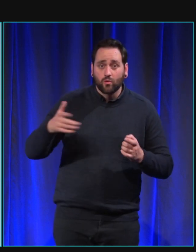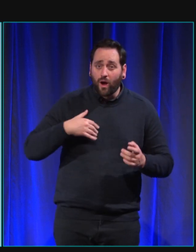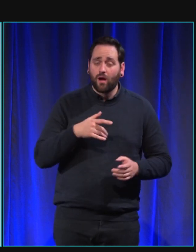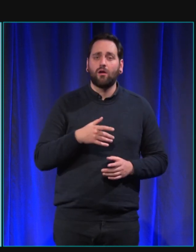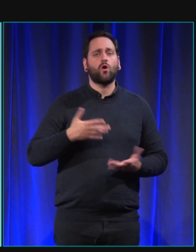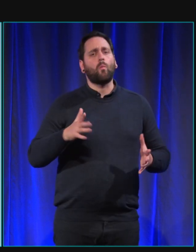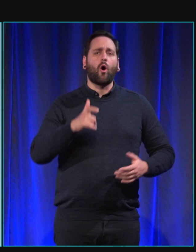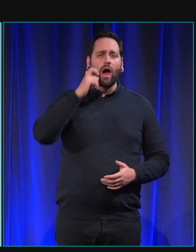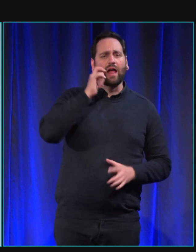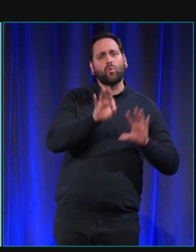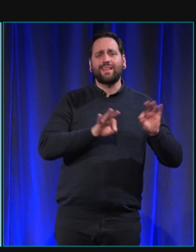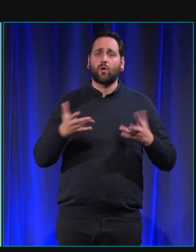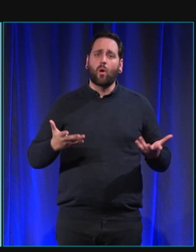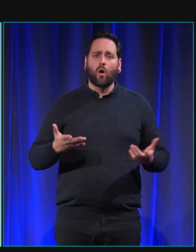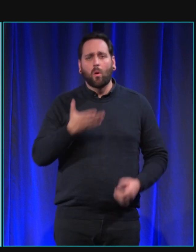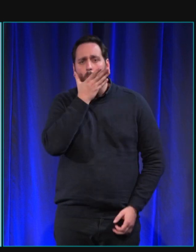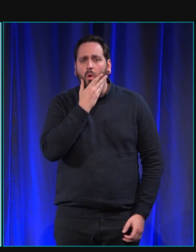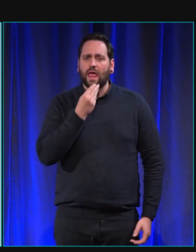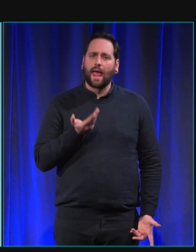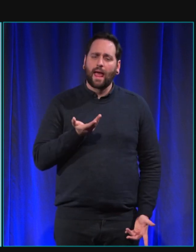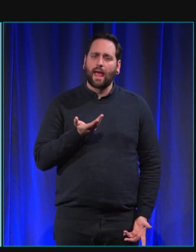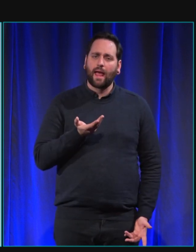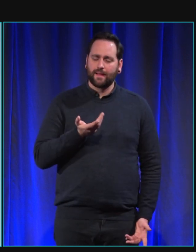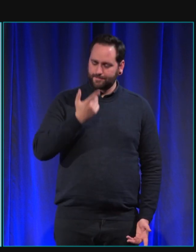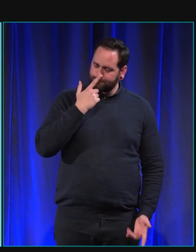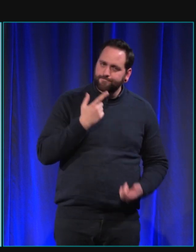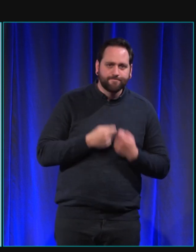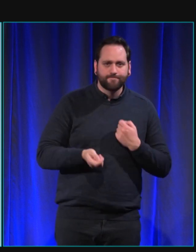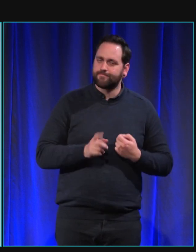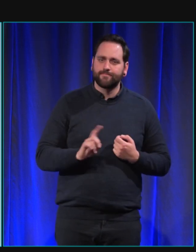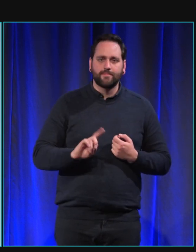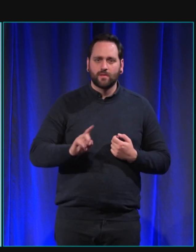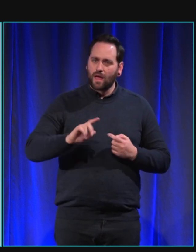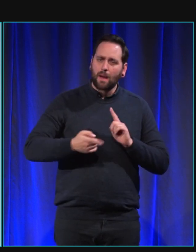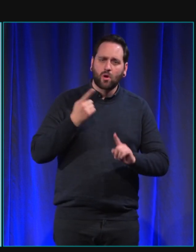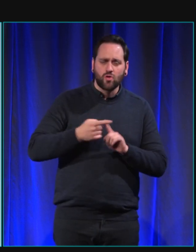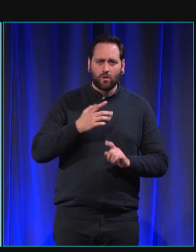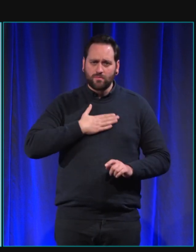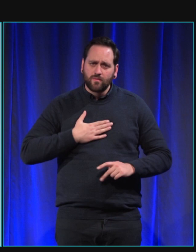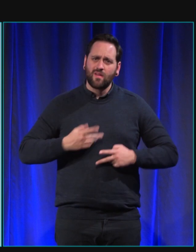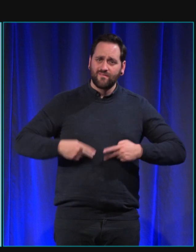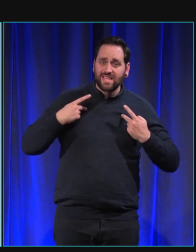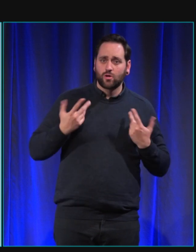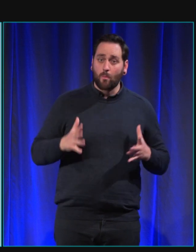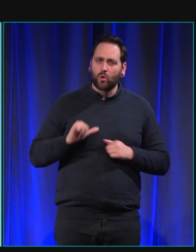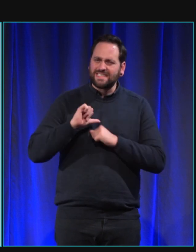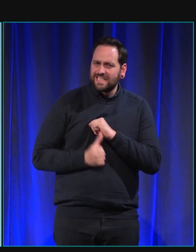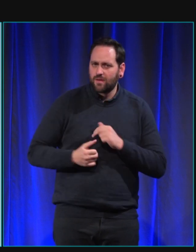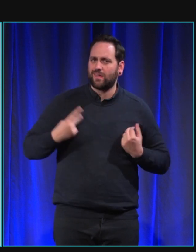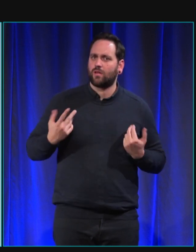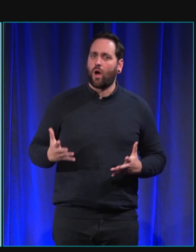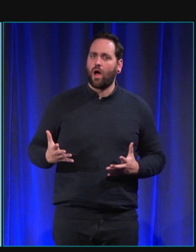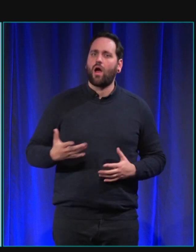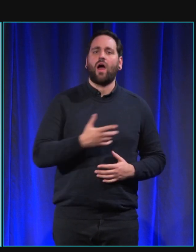pour des critères vraiment de leur mode de vie avec un chien qui va correspondre à leur mode de vie ensuite donc